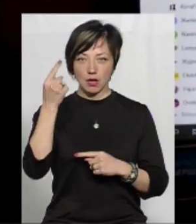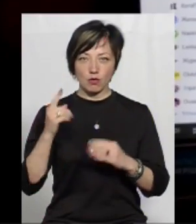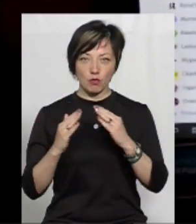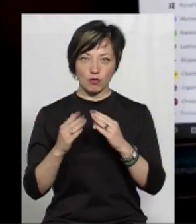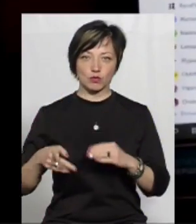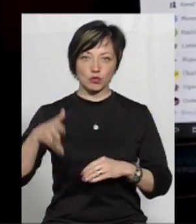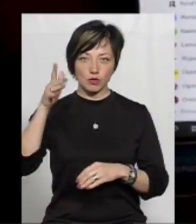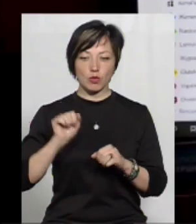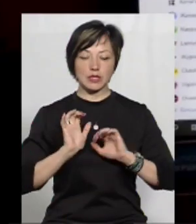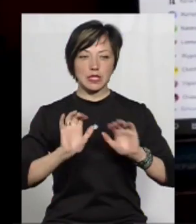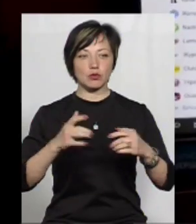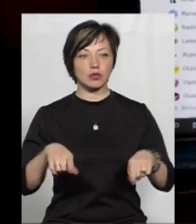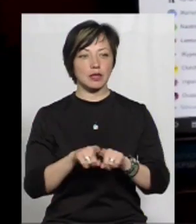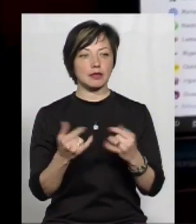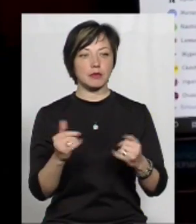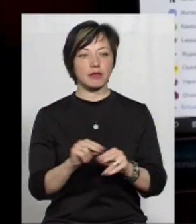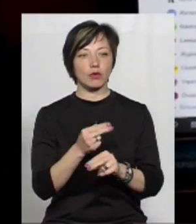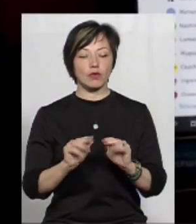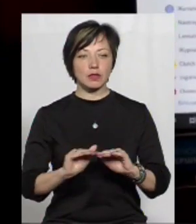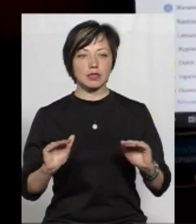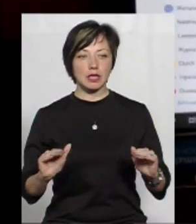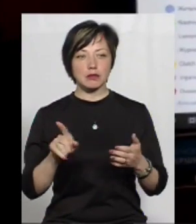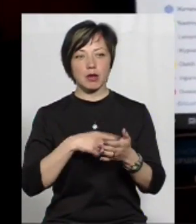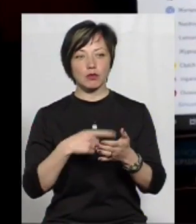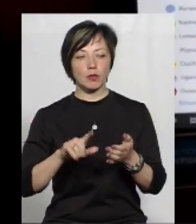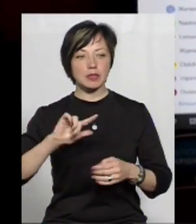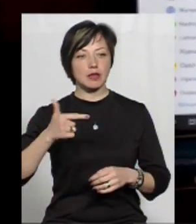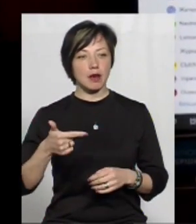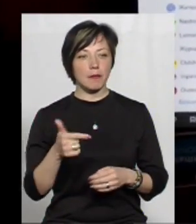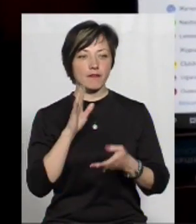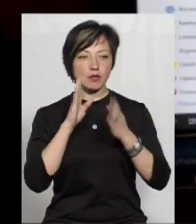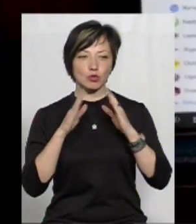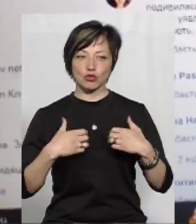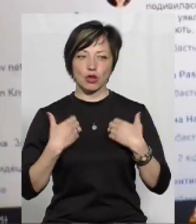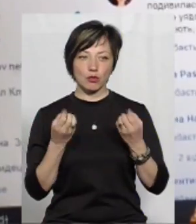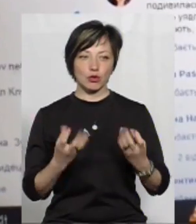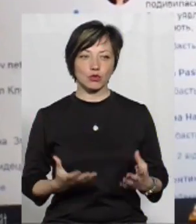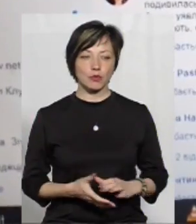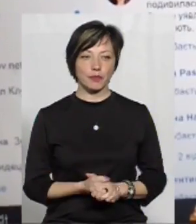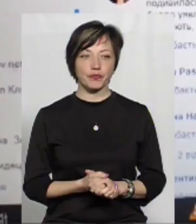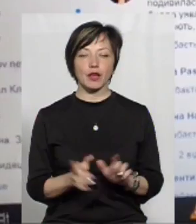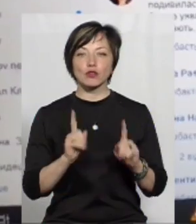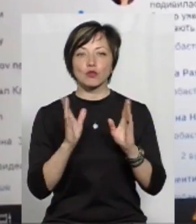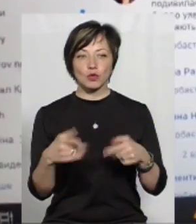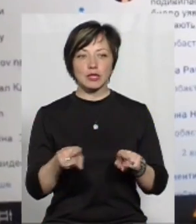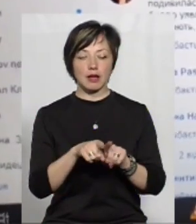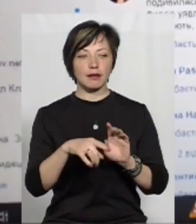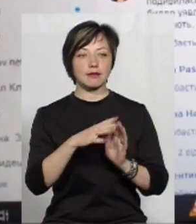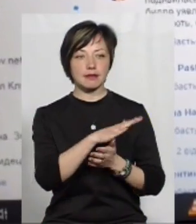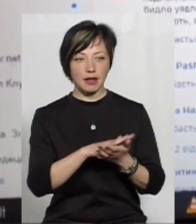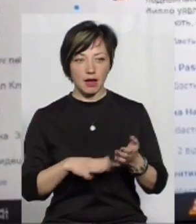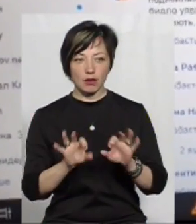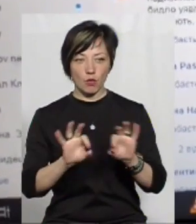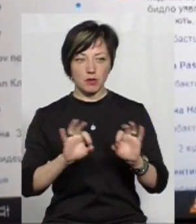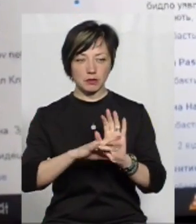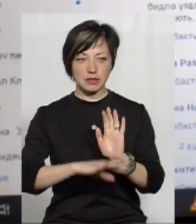скинути звіти. Ось так тепер виховую дітей. Смартфони, інстаграми і фейсбуки. Жах просто. І що, будемо так і далі, такі коменти